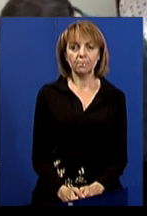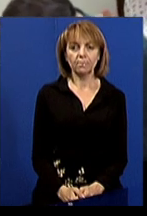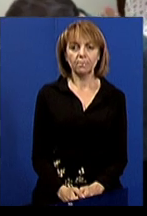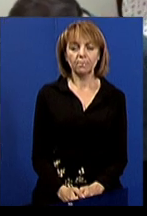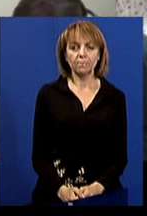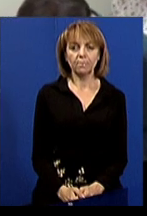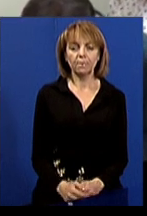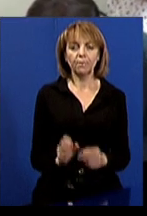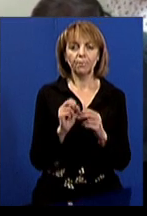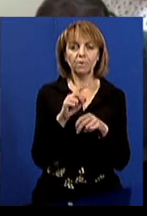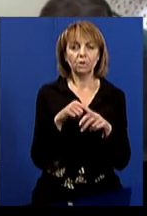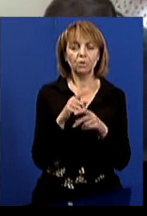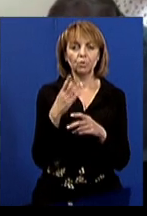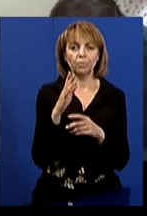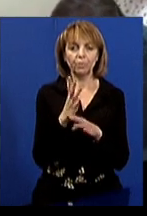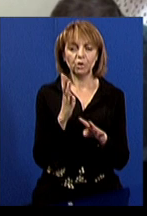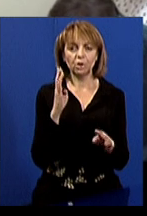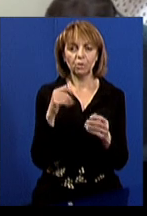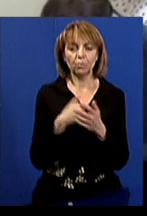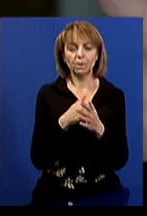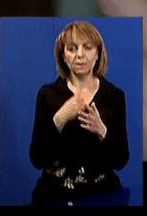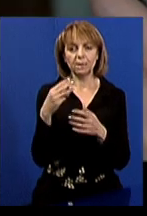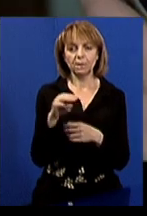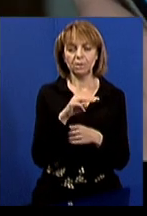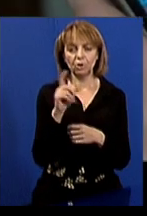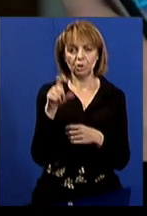О півдні в черзі до реєстру за три десятки людей.